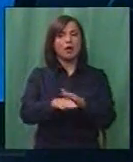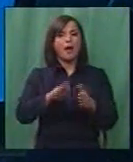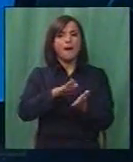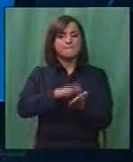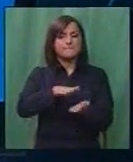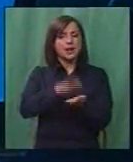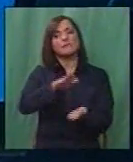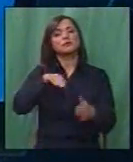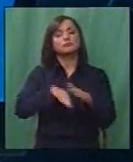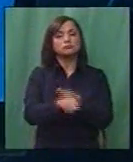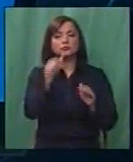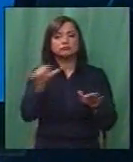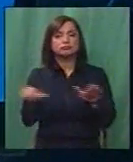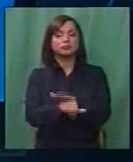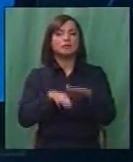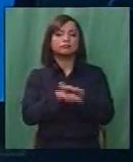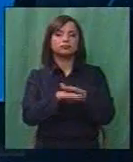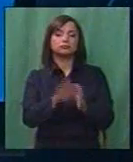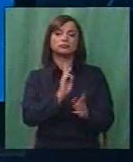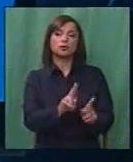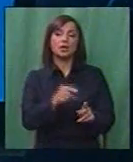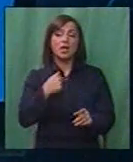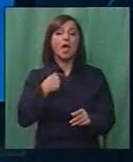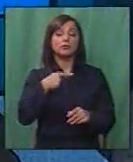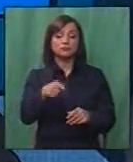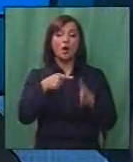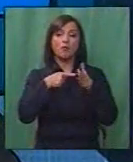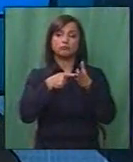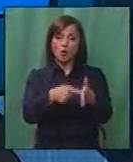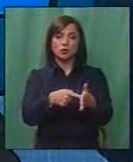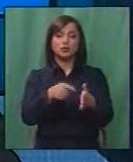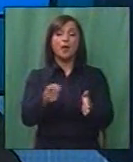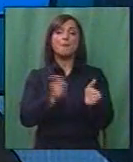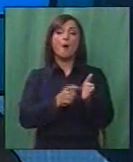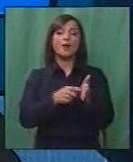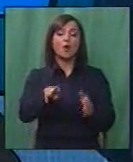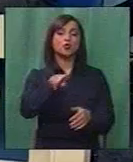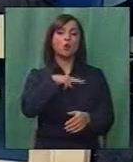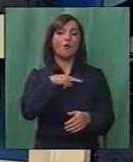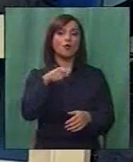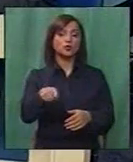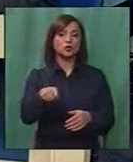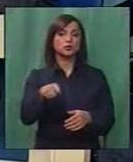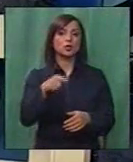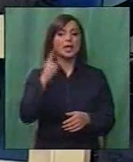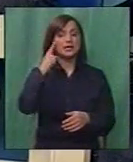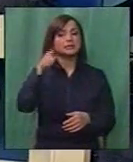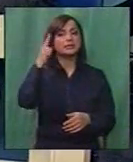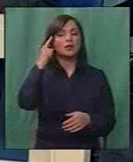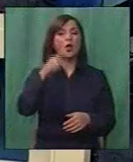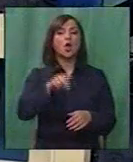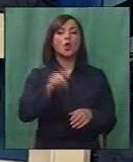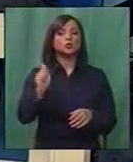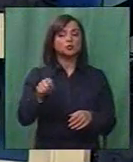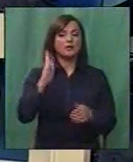предмети и јас тоа укажав на истото и побарав одговорност, се сеќавате судијата